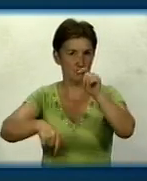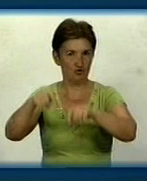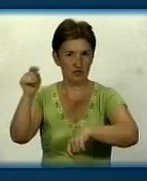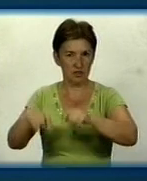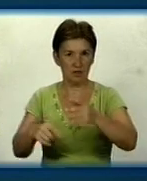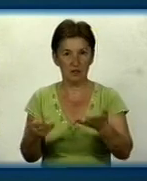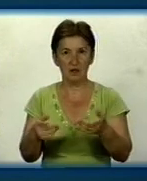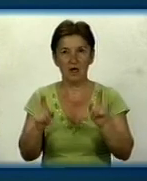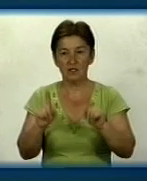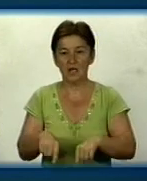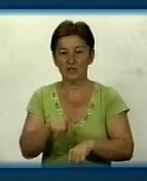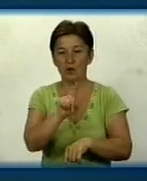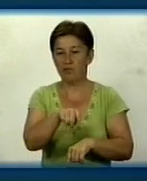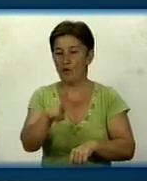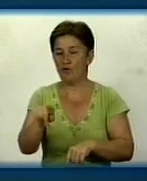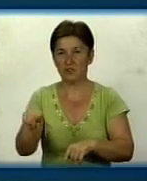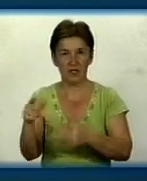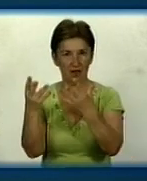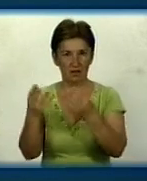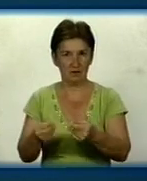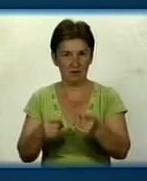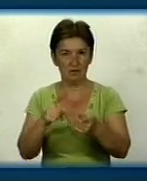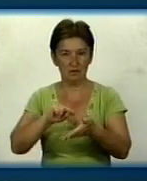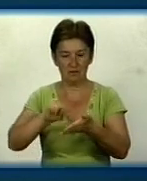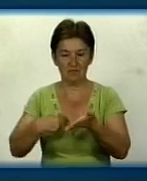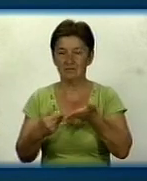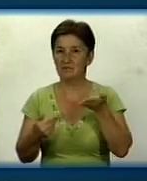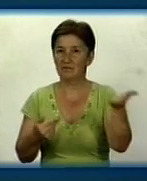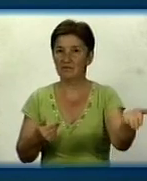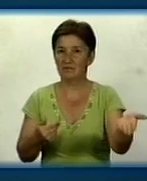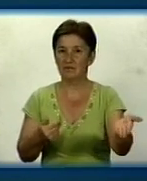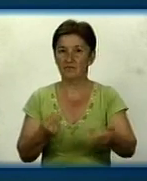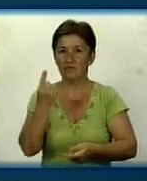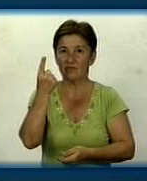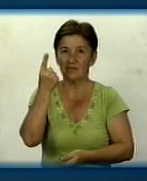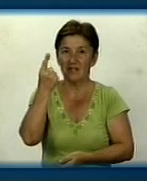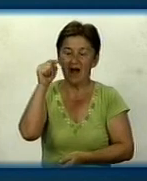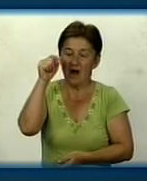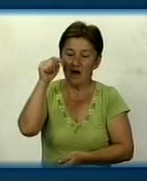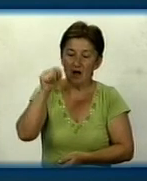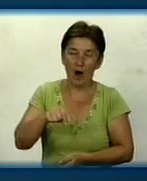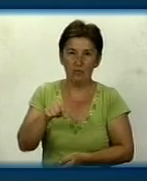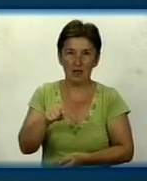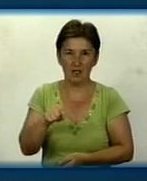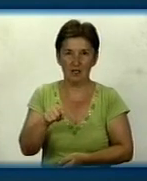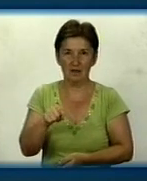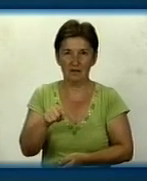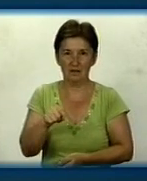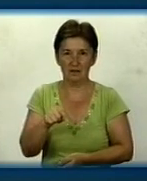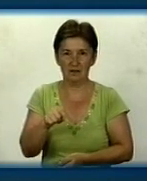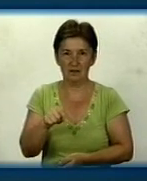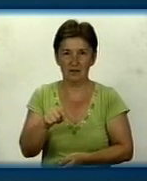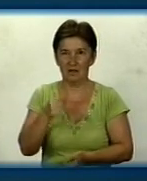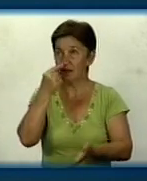Навіть по тих днях, коли нам видає гідрометцентр довідку про те, що капля дощу відірвалася від хмари і не